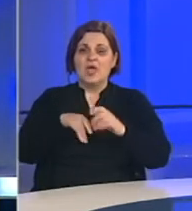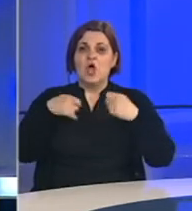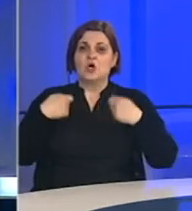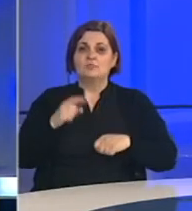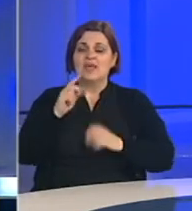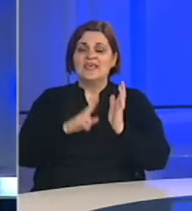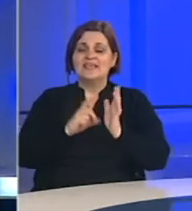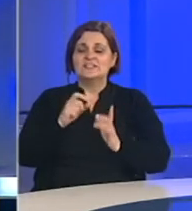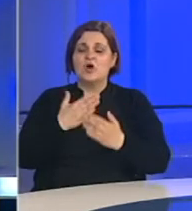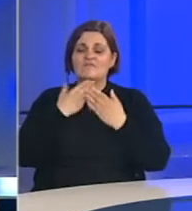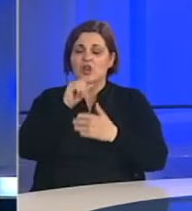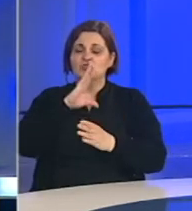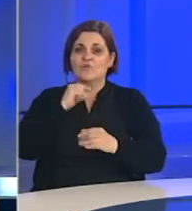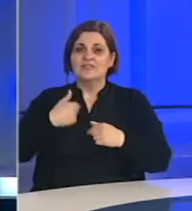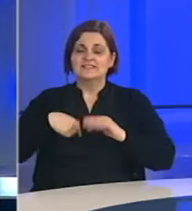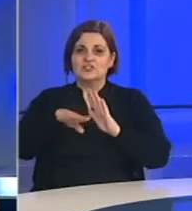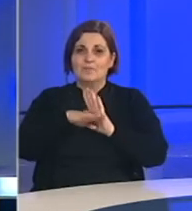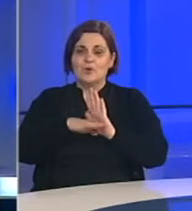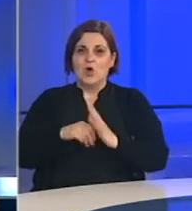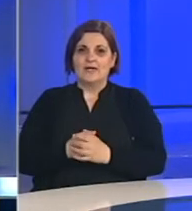Gospodine Innsko, hvala što govorite za naš program.